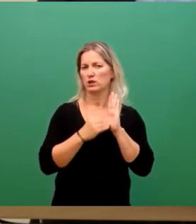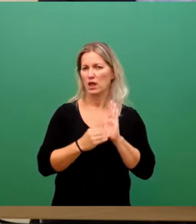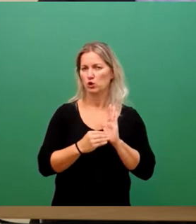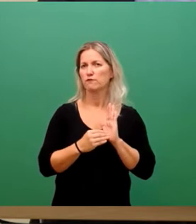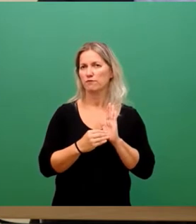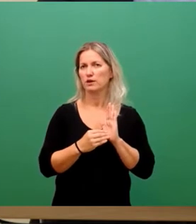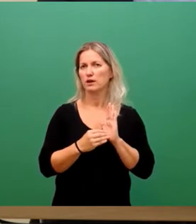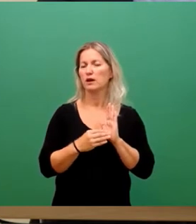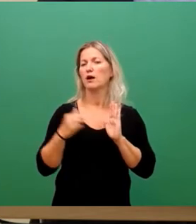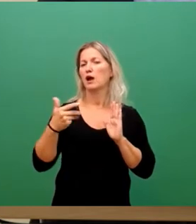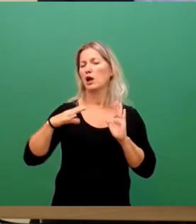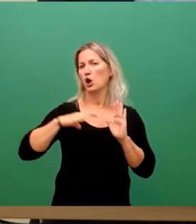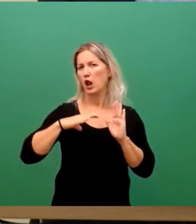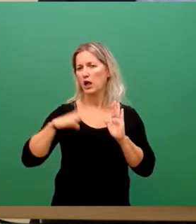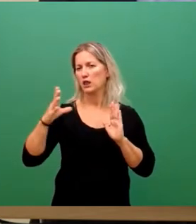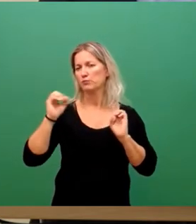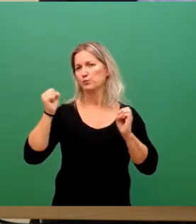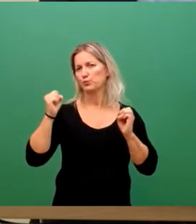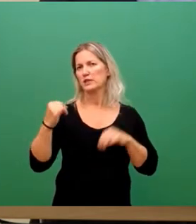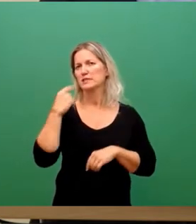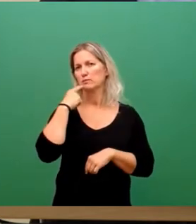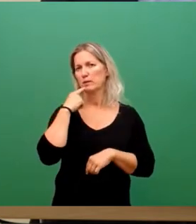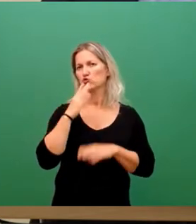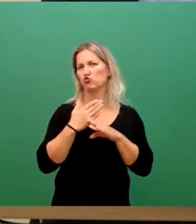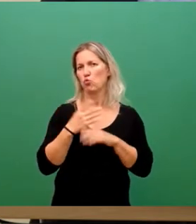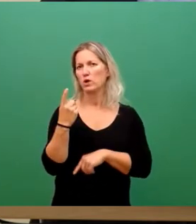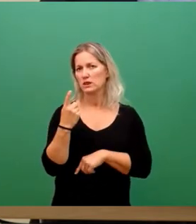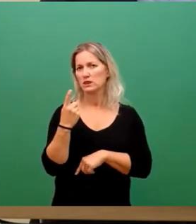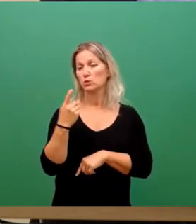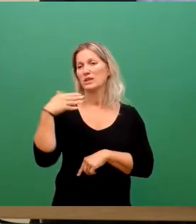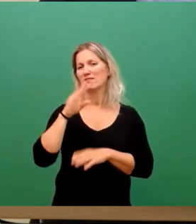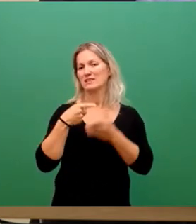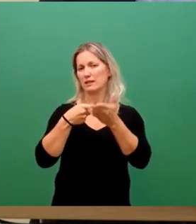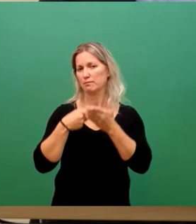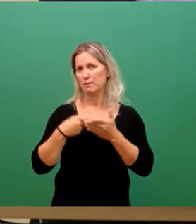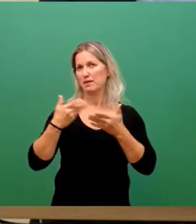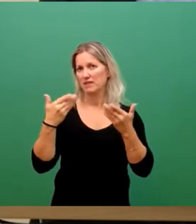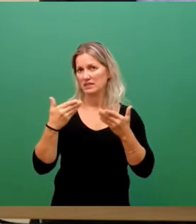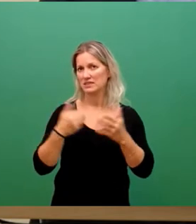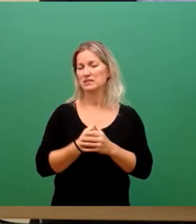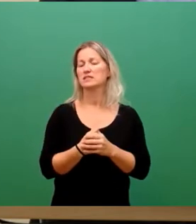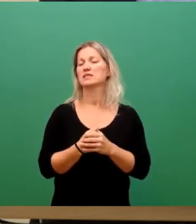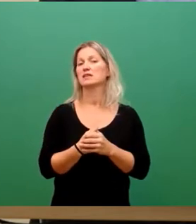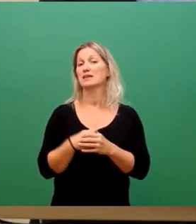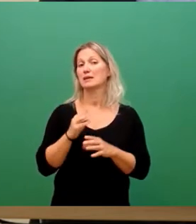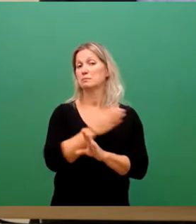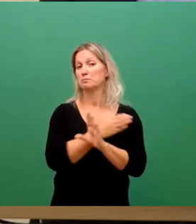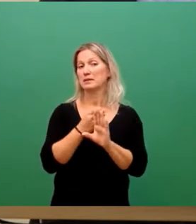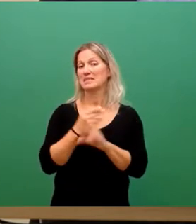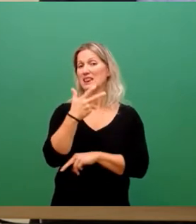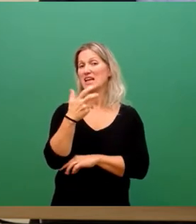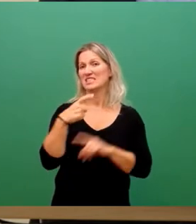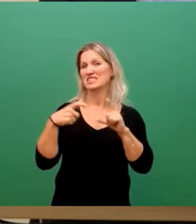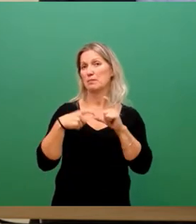Kolleginnen und Kollegen arbeiten daran und mir ist signalisiert worden, dass man bis zum 30. September